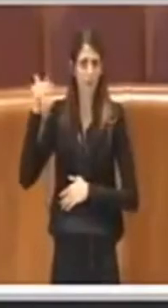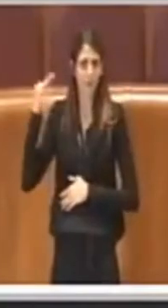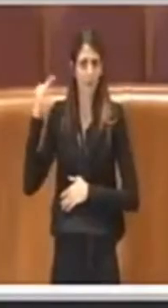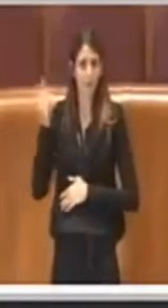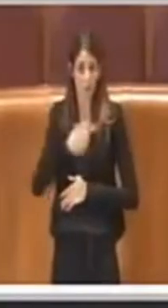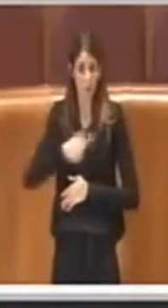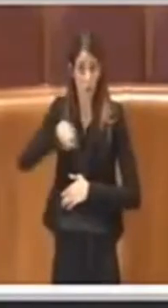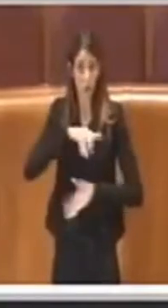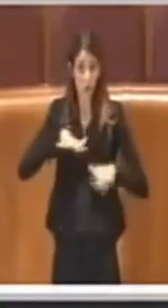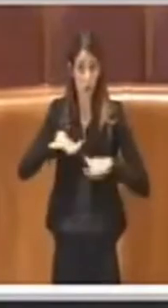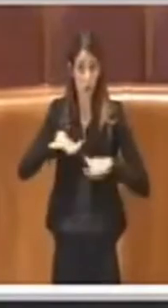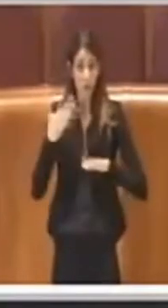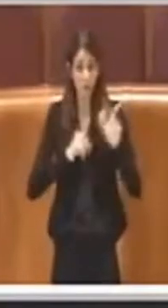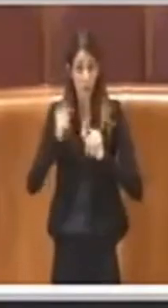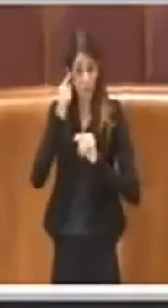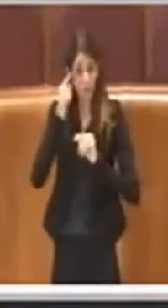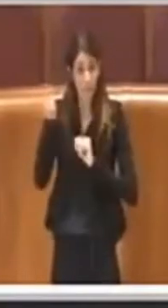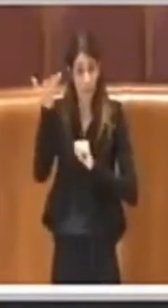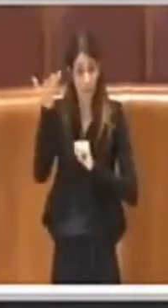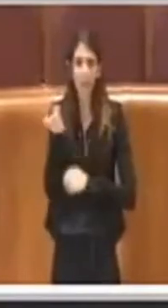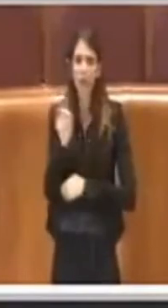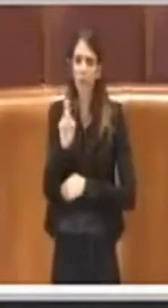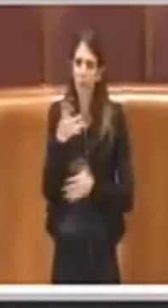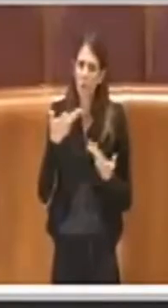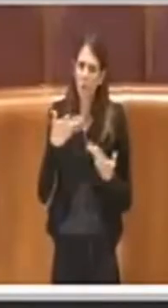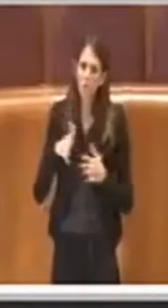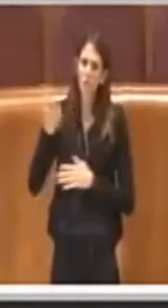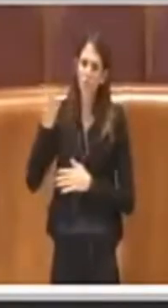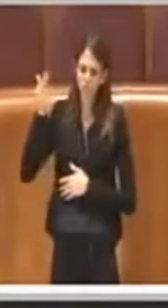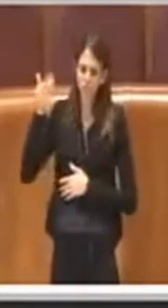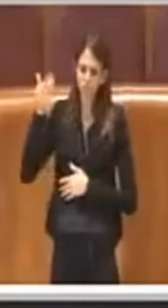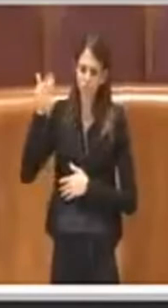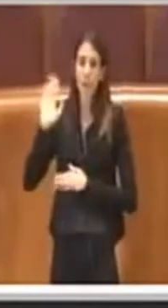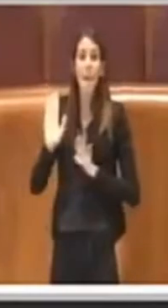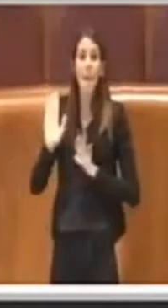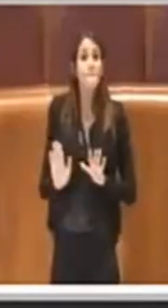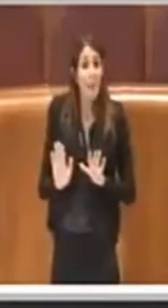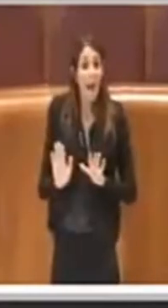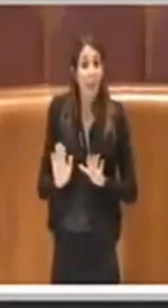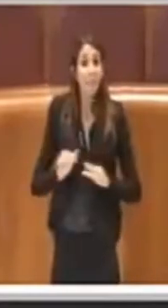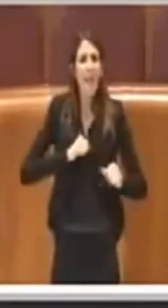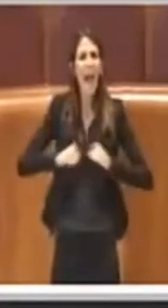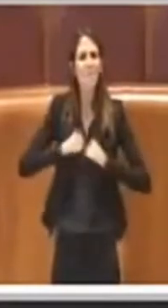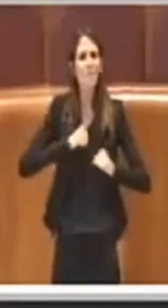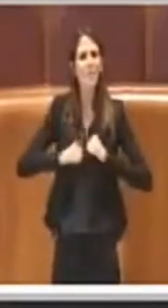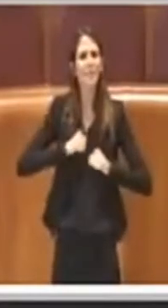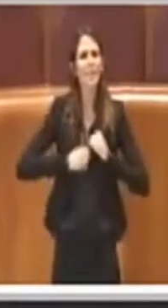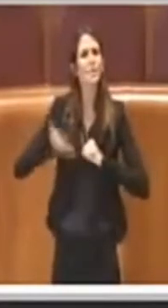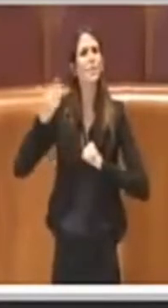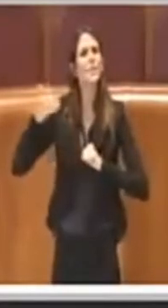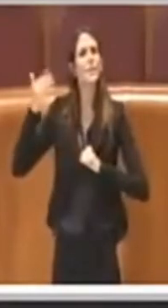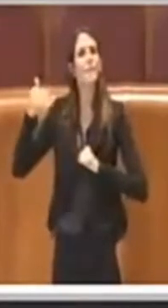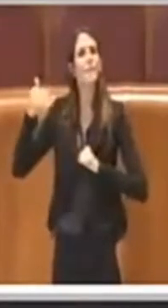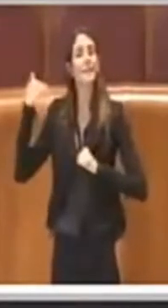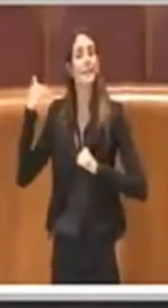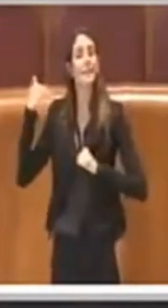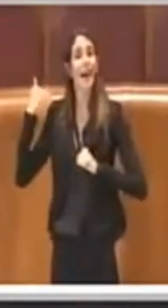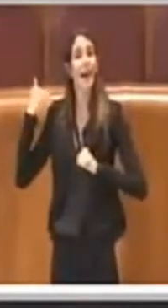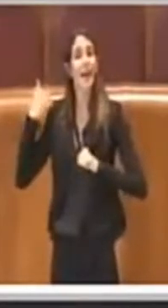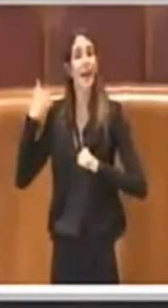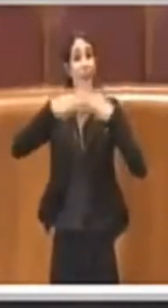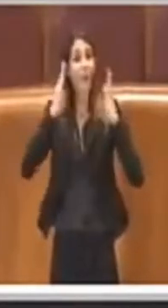purtroppo, guardiamo un po', nessuna delle amministrazioni precedenti si era presa la briga di